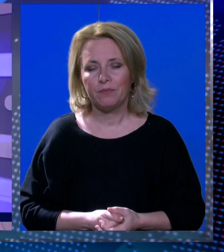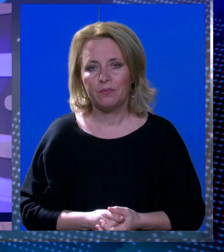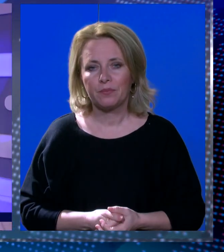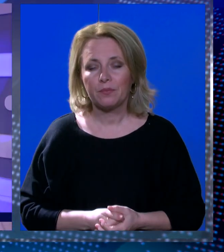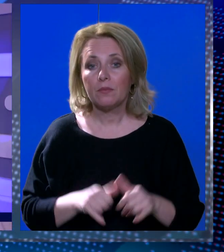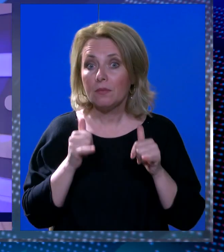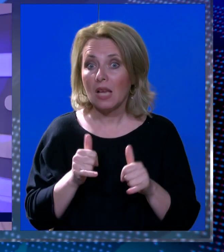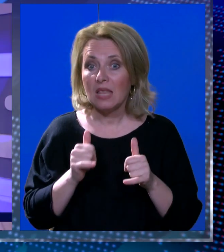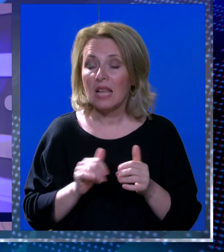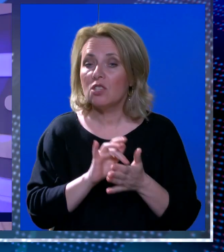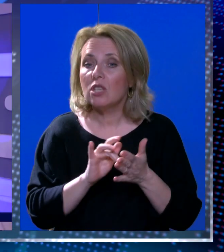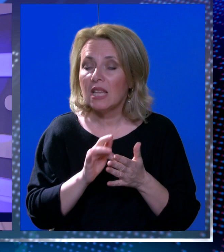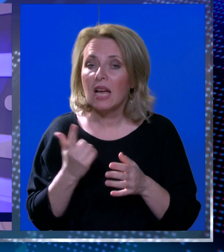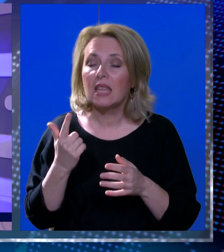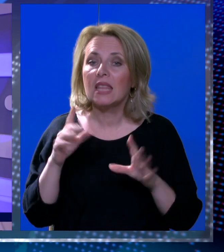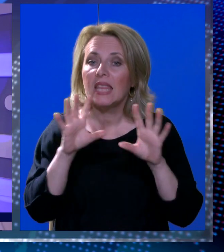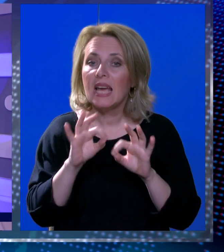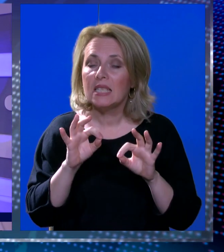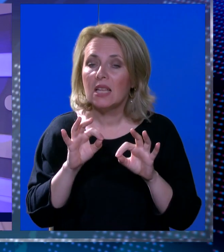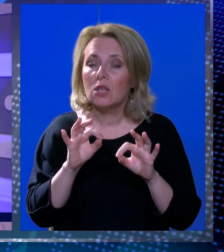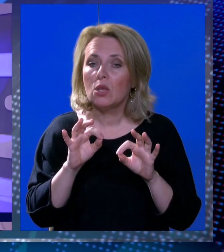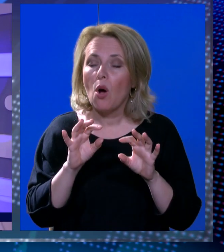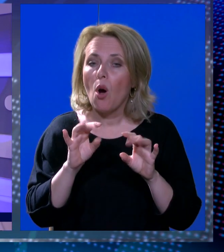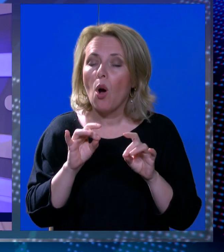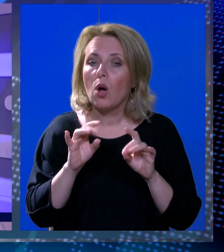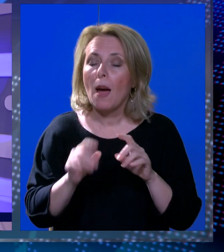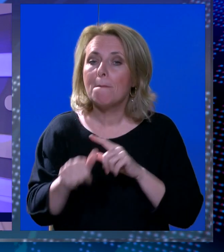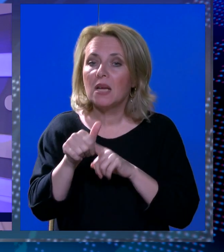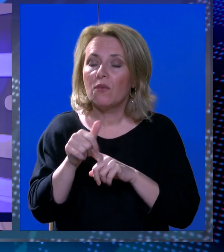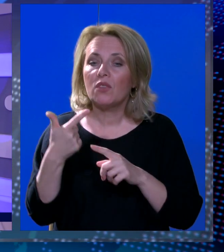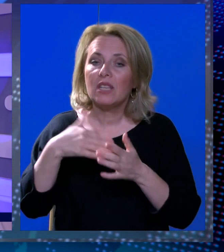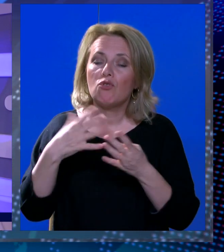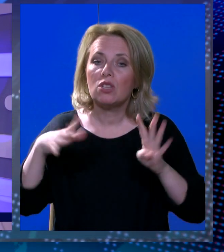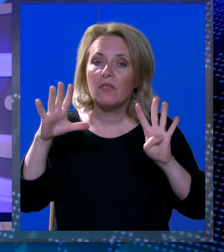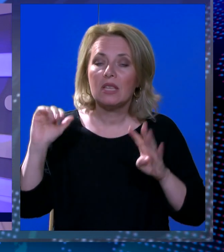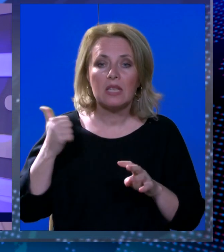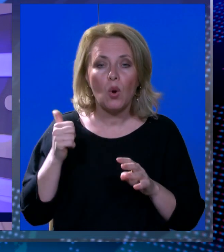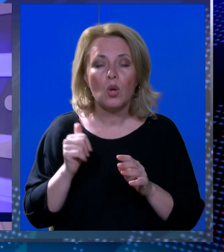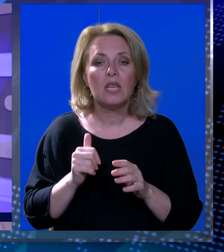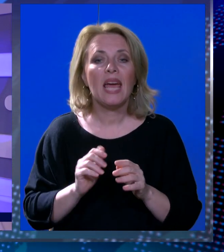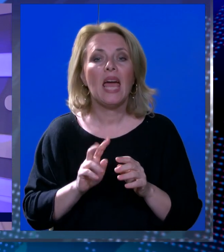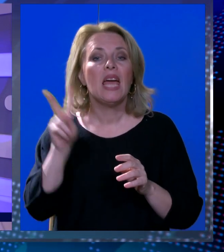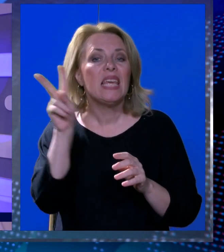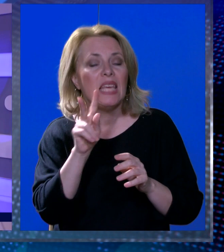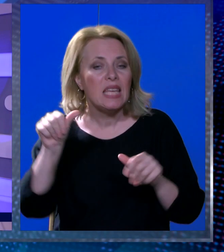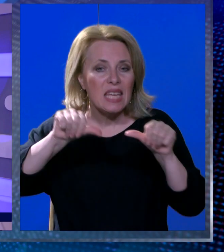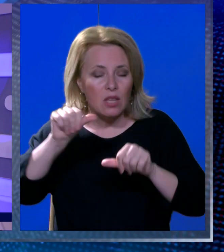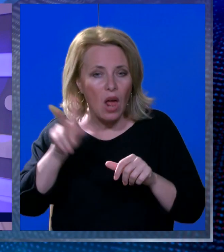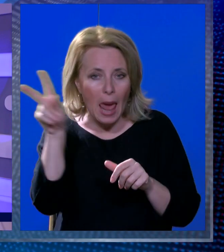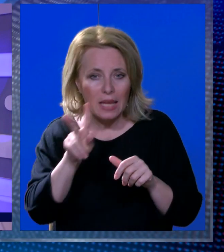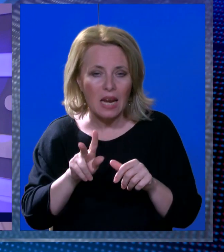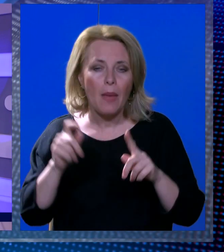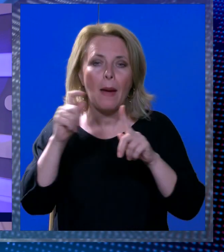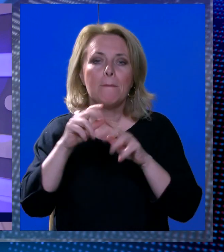Na današnji dan, 10. sjećnja 2019. u hidroelektrani Dubrovniku platu izbio je požar u kojem su